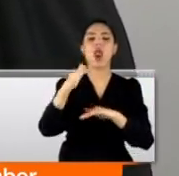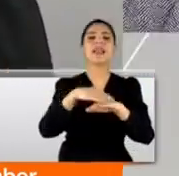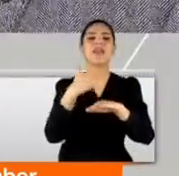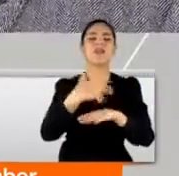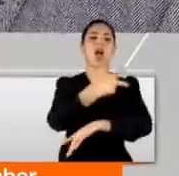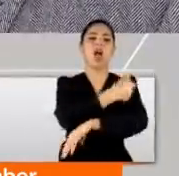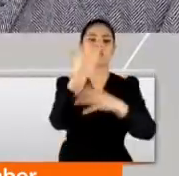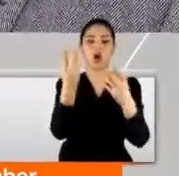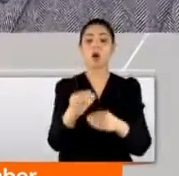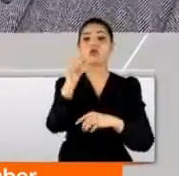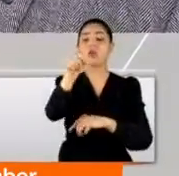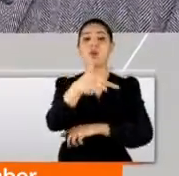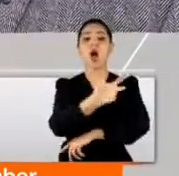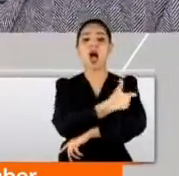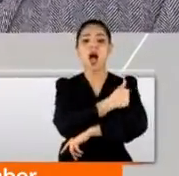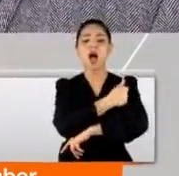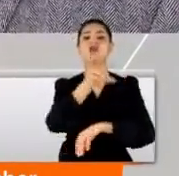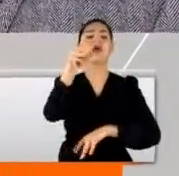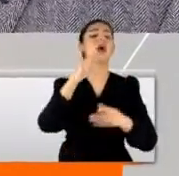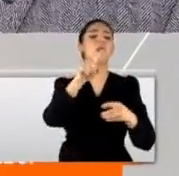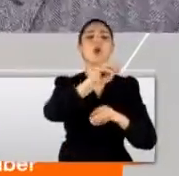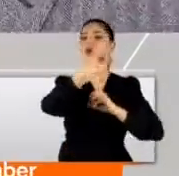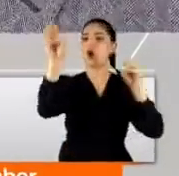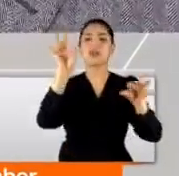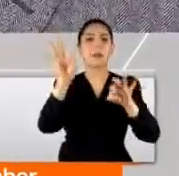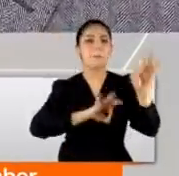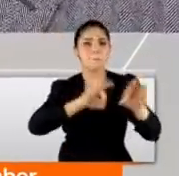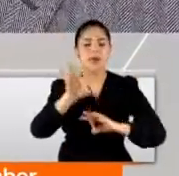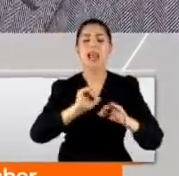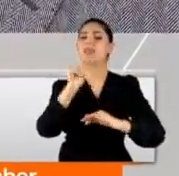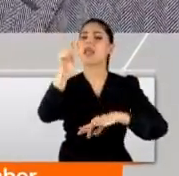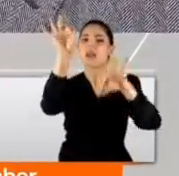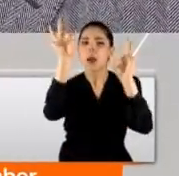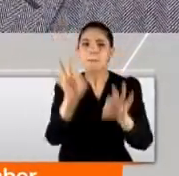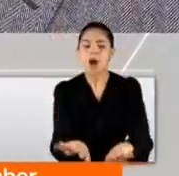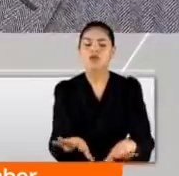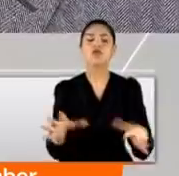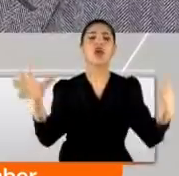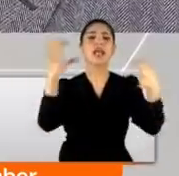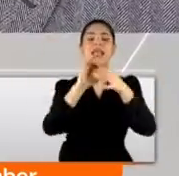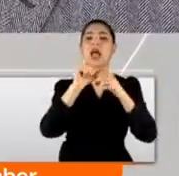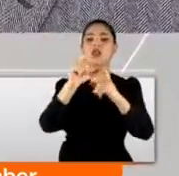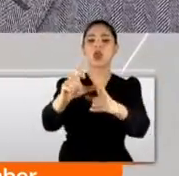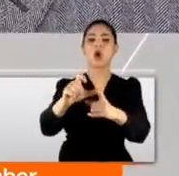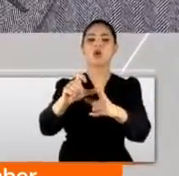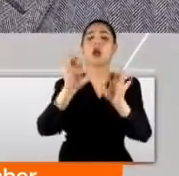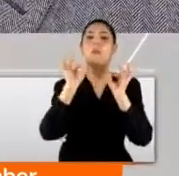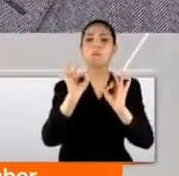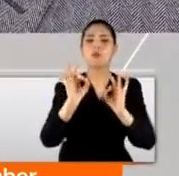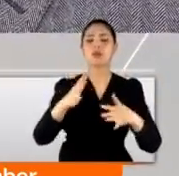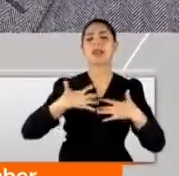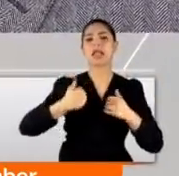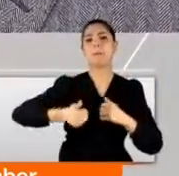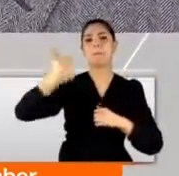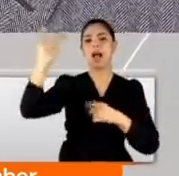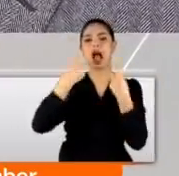yapılacak. Aşı dost sayısı, dağıtım planı, ne zaman başlayacağı ile ilgili sorularınızı muhtemelen Bakan Bey